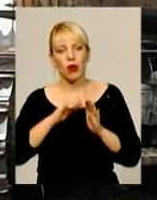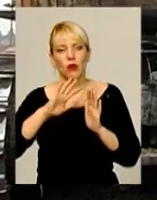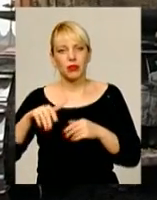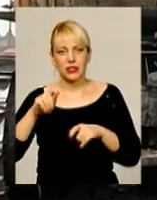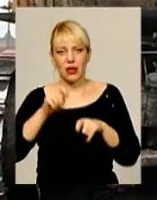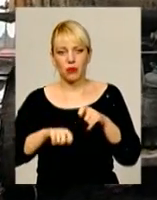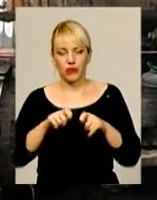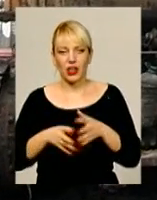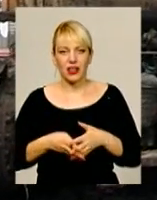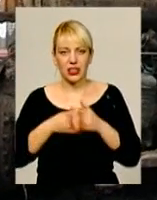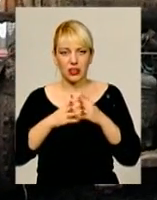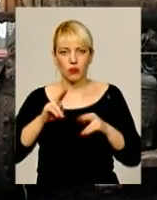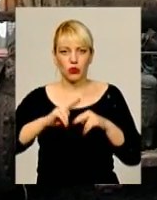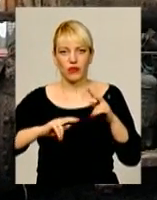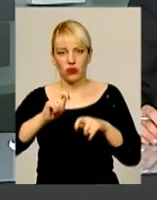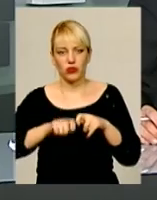Триватиме вона п'ять днів.